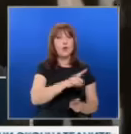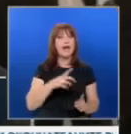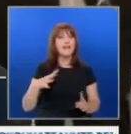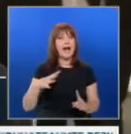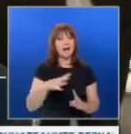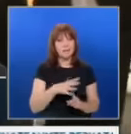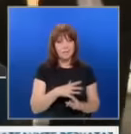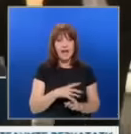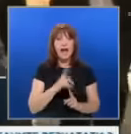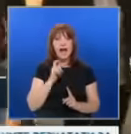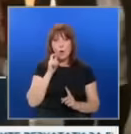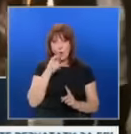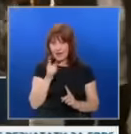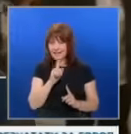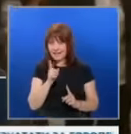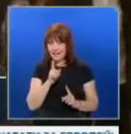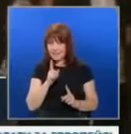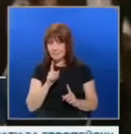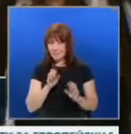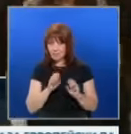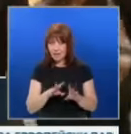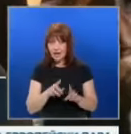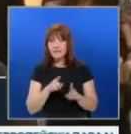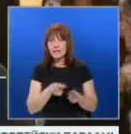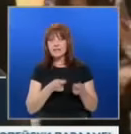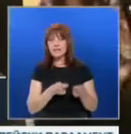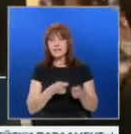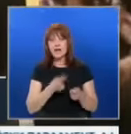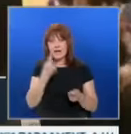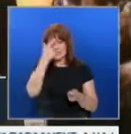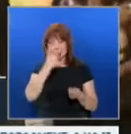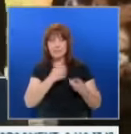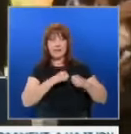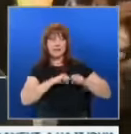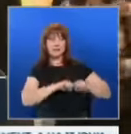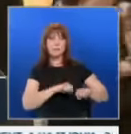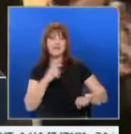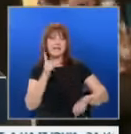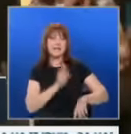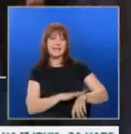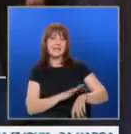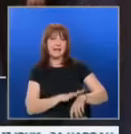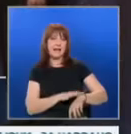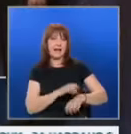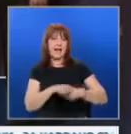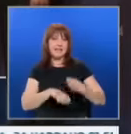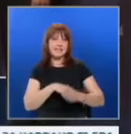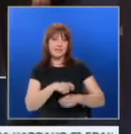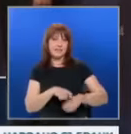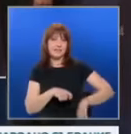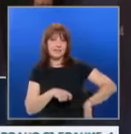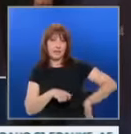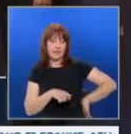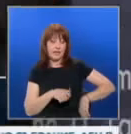позволим на Украина да атакува такива цели, е все едно да я караме да се самоотбранява с едната ръка вързана на гърба. Целта на